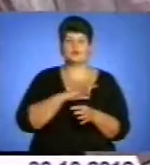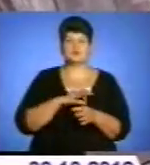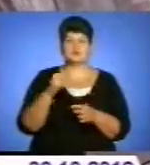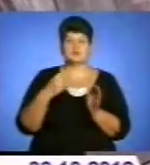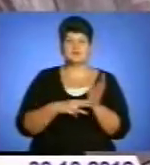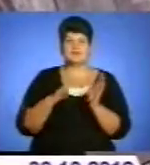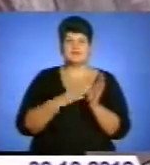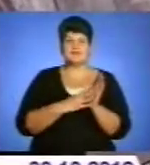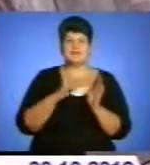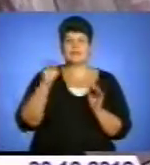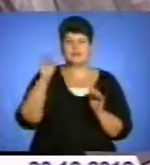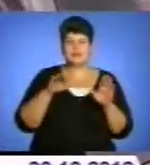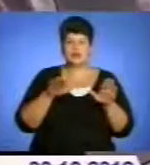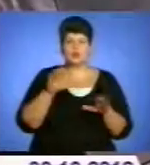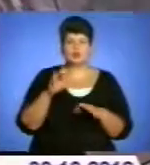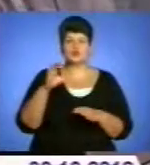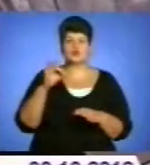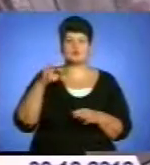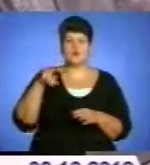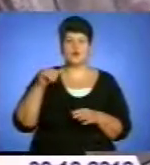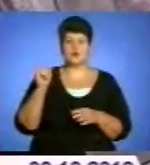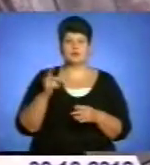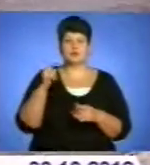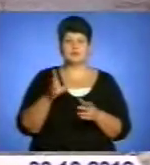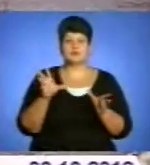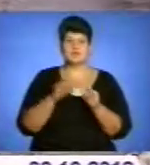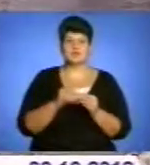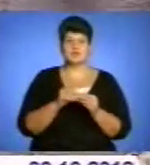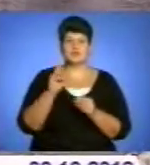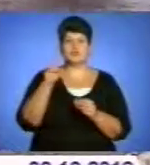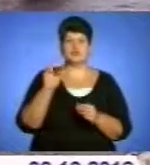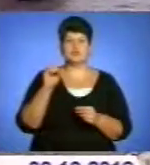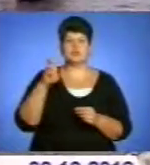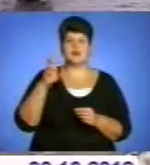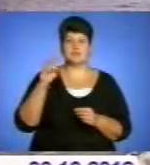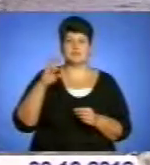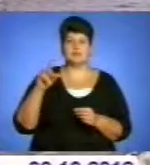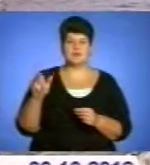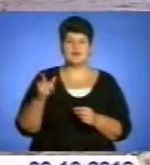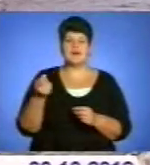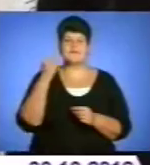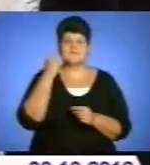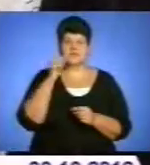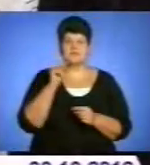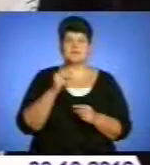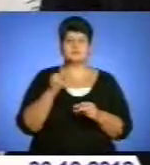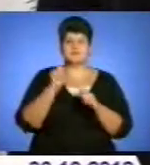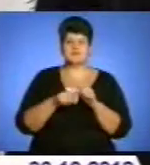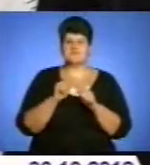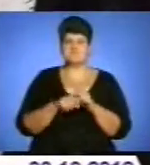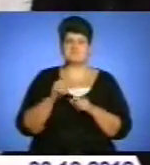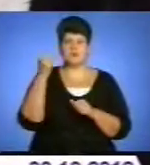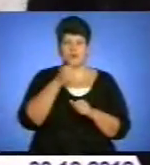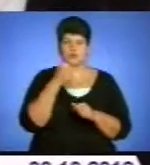тонн солі. Щоб легкий пісок не здував вітер, до нього підсипають відходи щебеню. Ефективність суміші перевірена роками, каже Петро